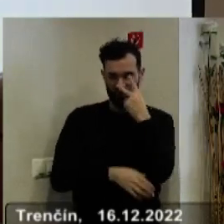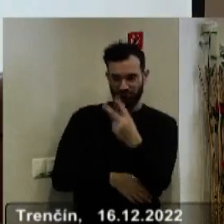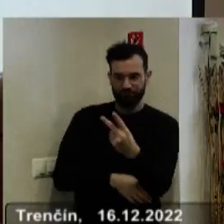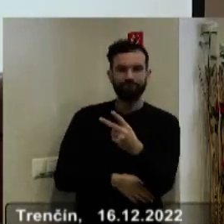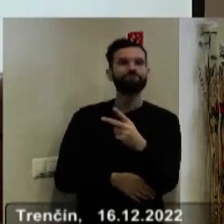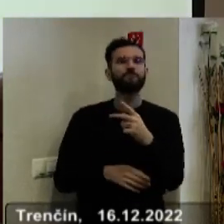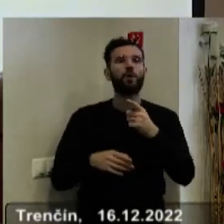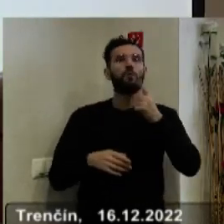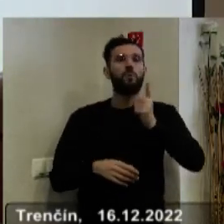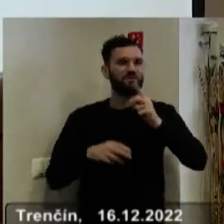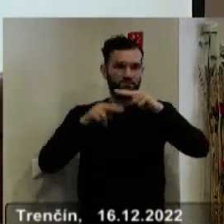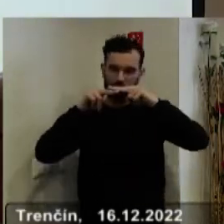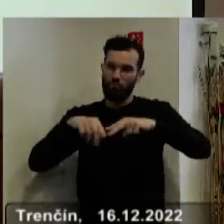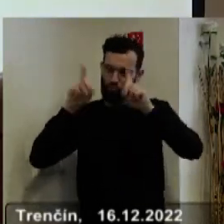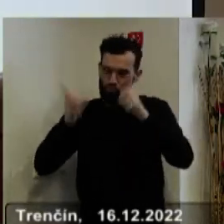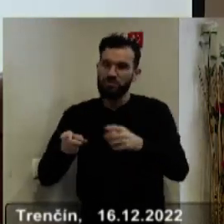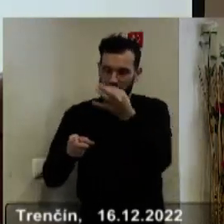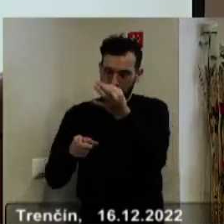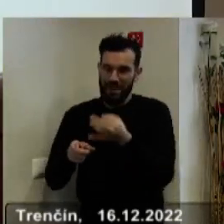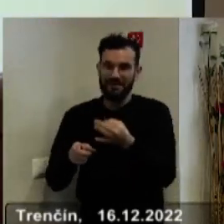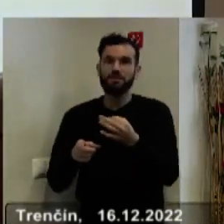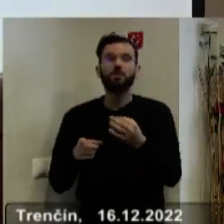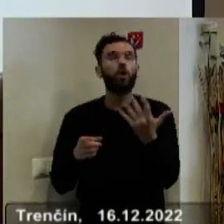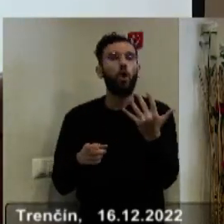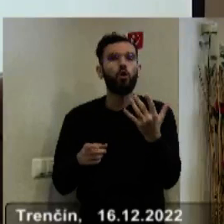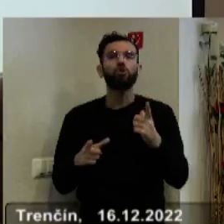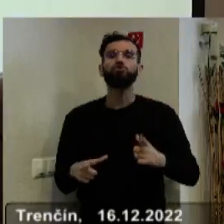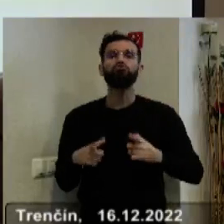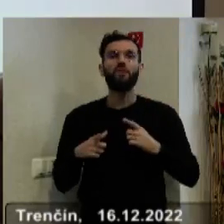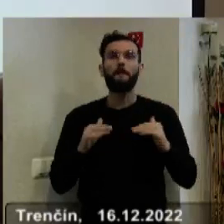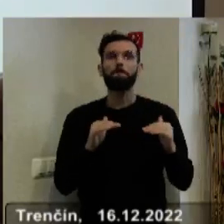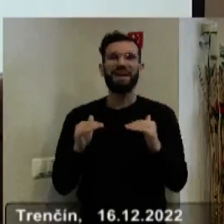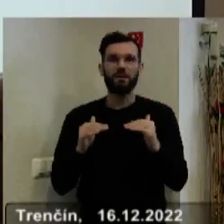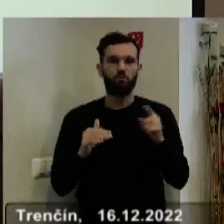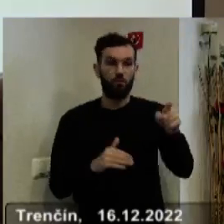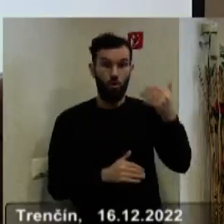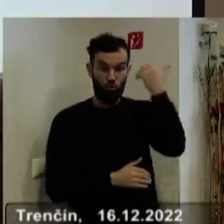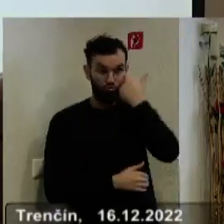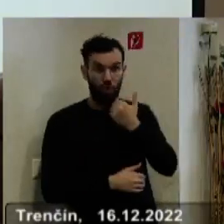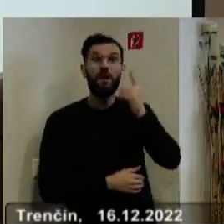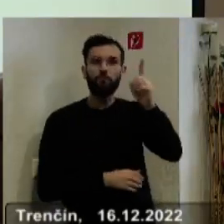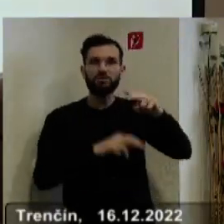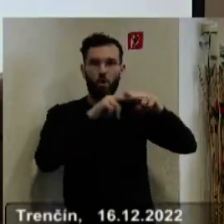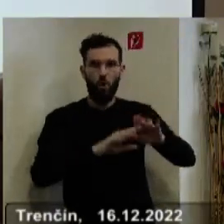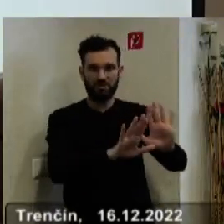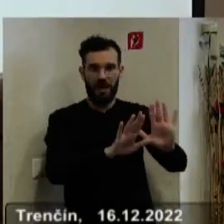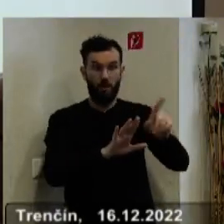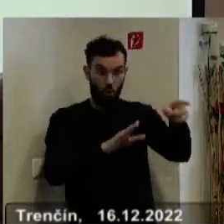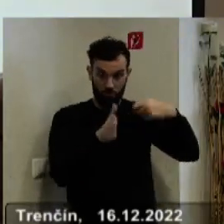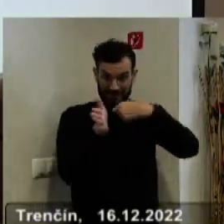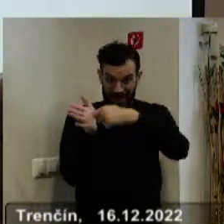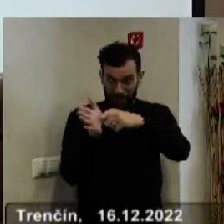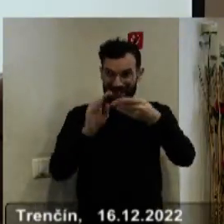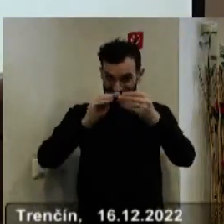skutočnosť povinného zostatku percenta sumy životného minima, ktoré má občanovi zostať po zaplatení úhrady v